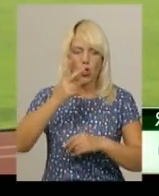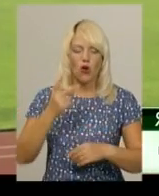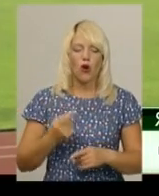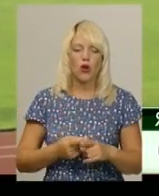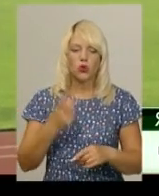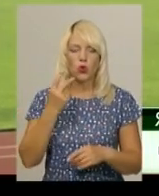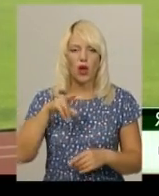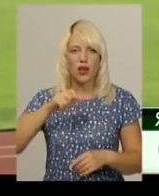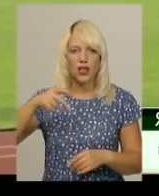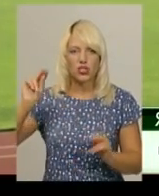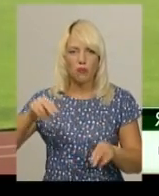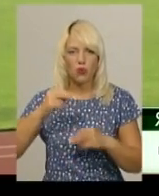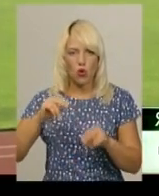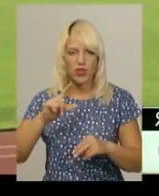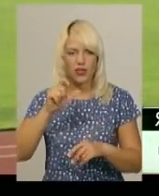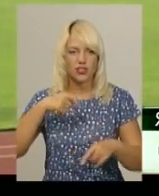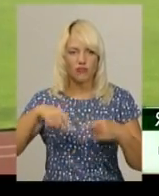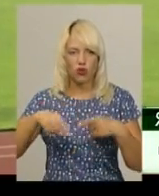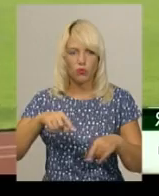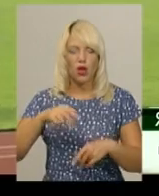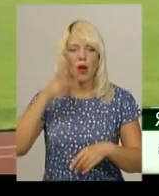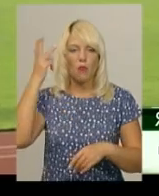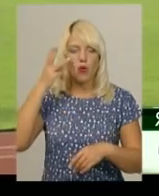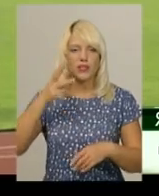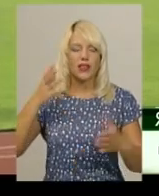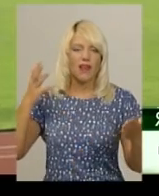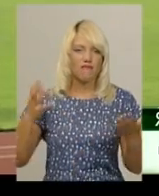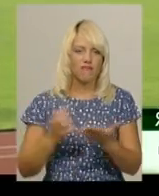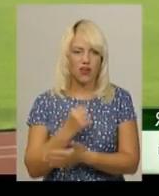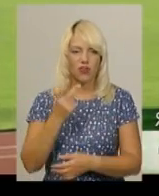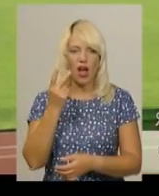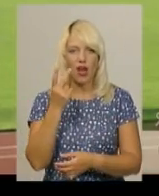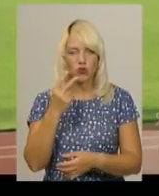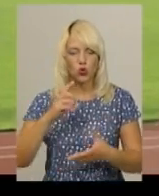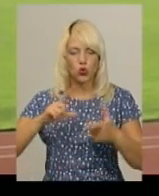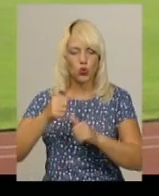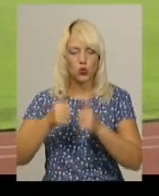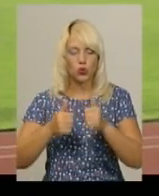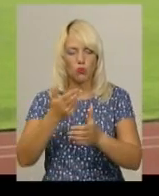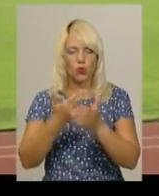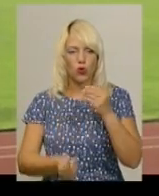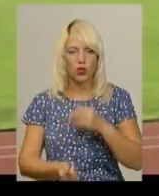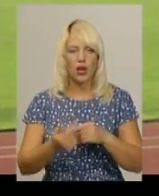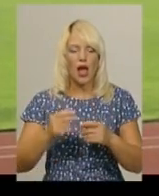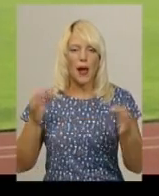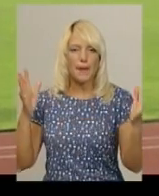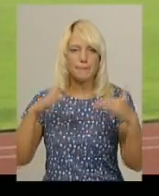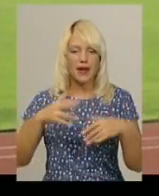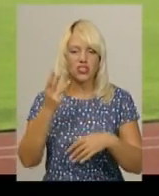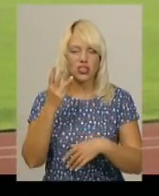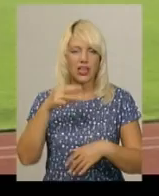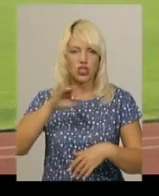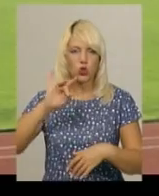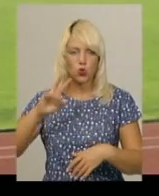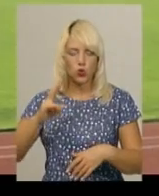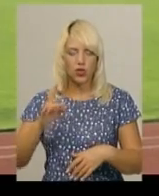чемпіонату України з футболу Хмельницьке «Поділля» виграло. У другому турі програло. Матч третього туру «Житомирським